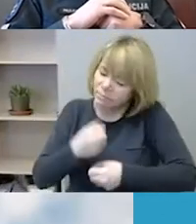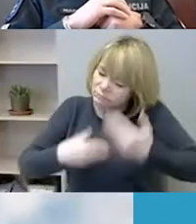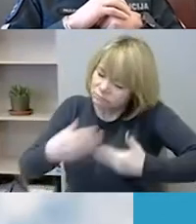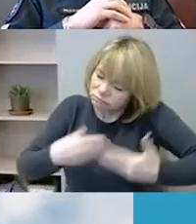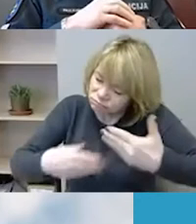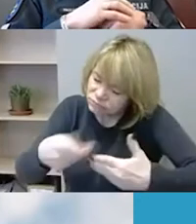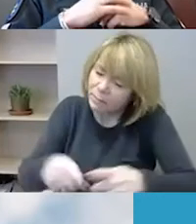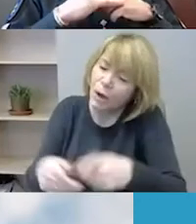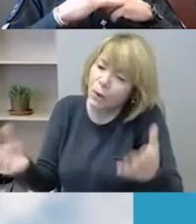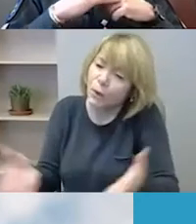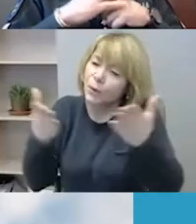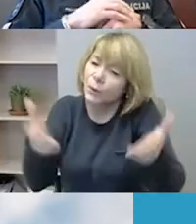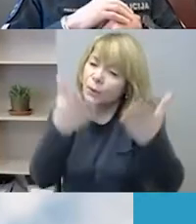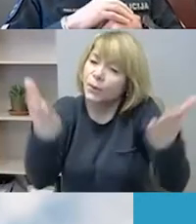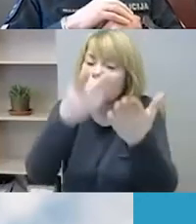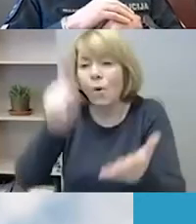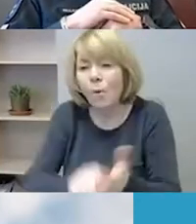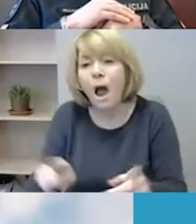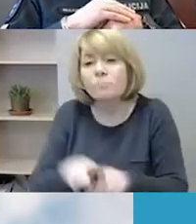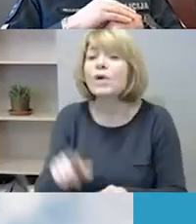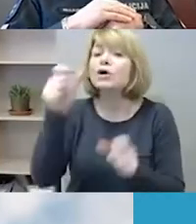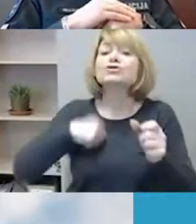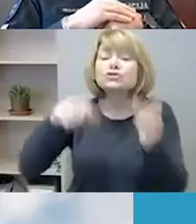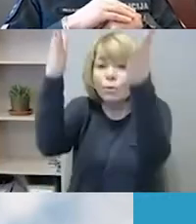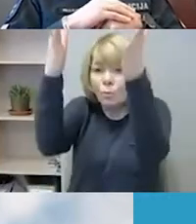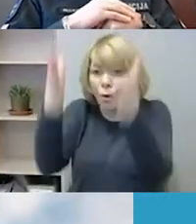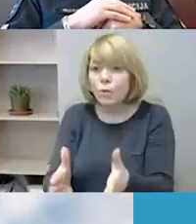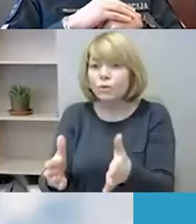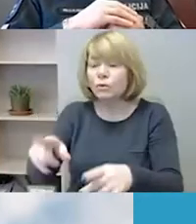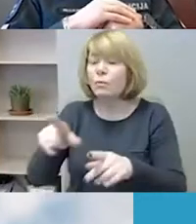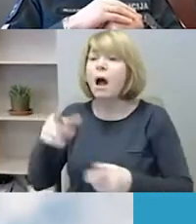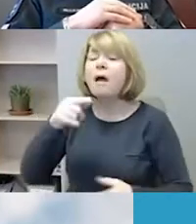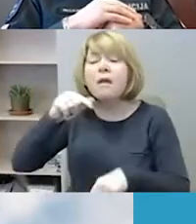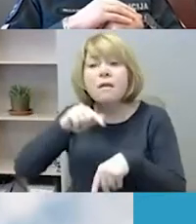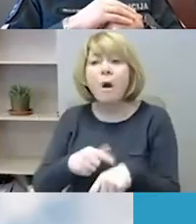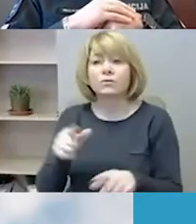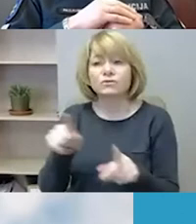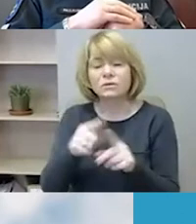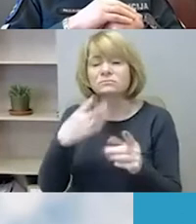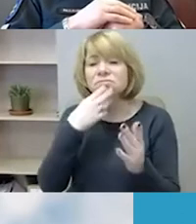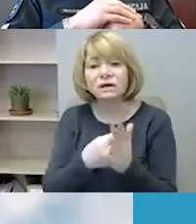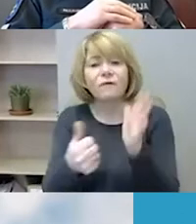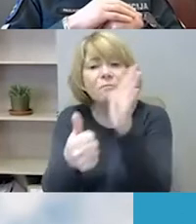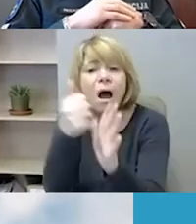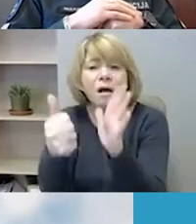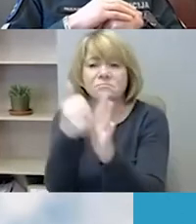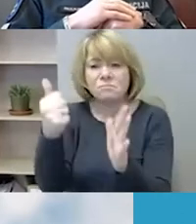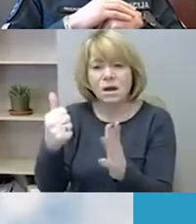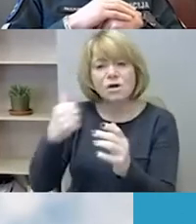kaip žmogus, kuris jaučia be galo didelę pagarbą žmogaus teisėms